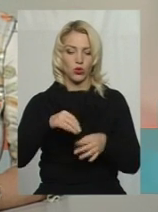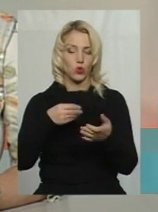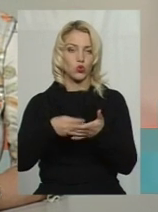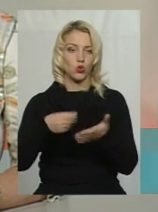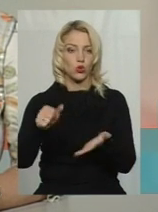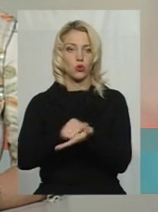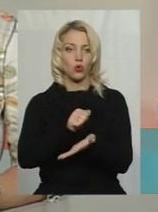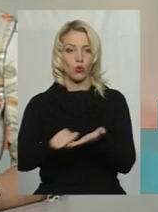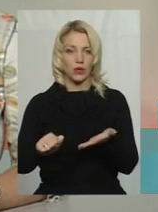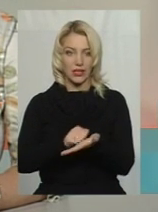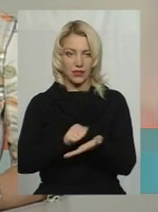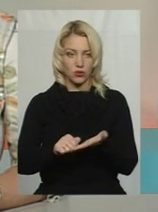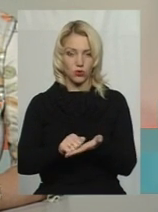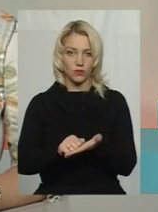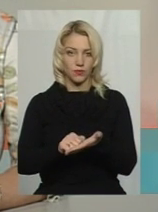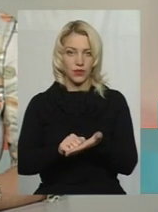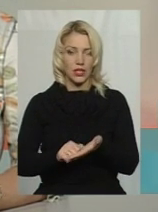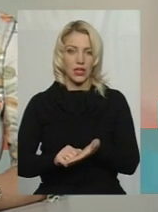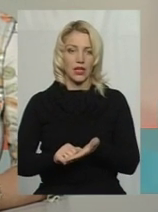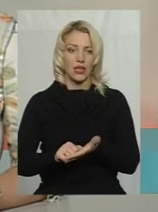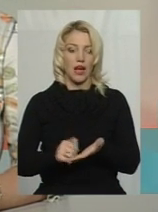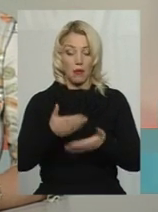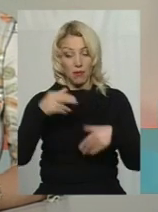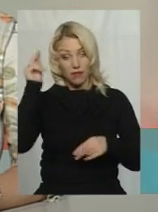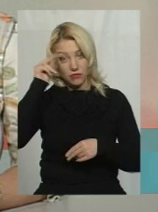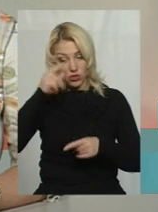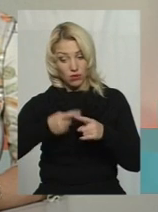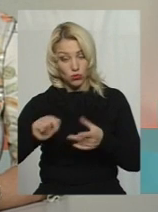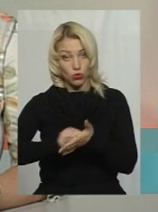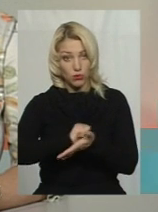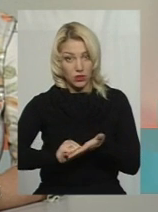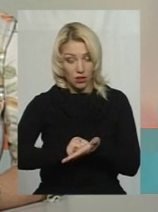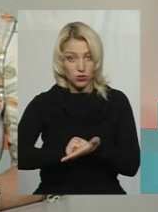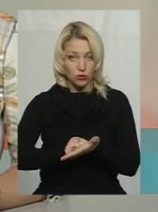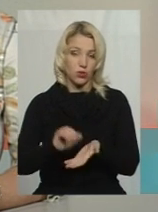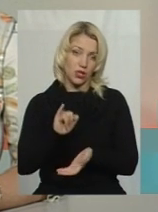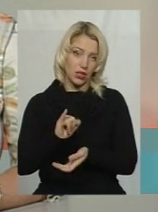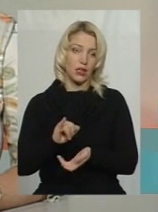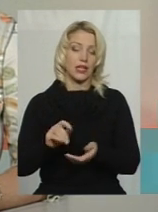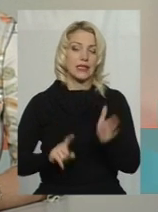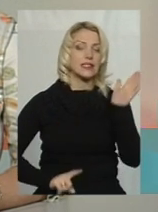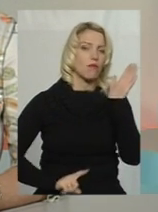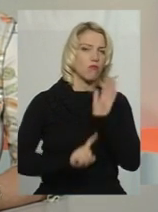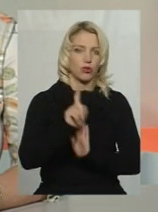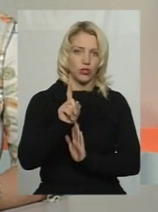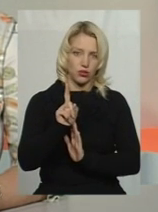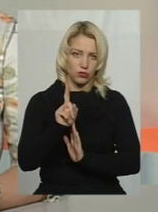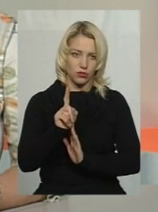документацію. Ми вивчаємо проєктно-кошторисну документацію. І з самого початку